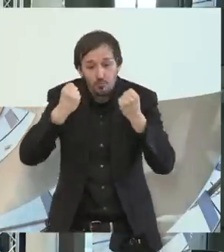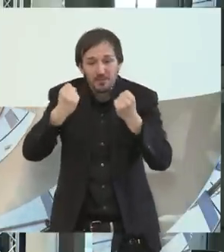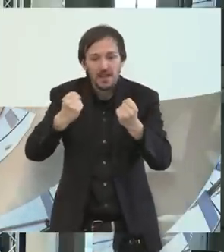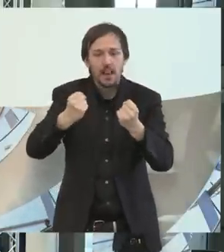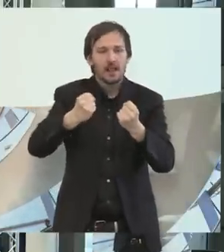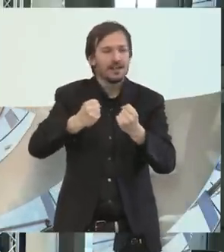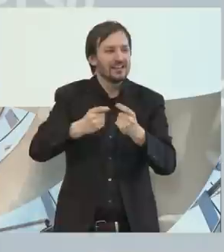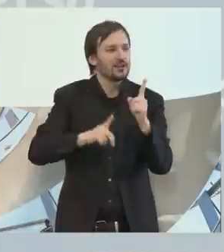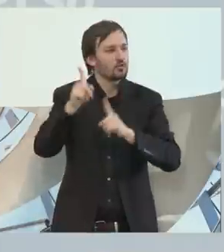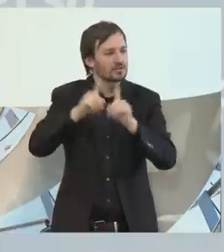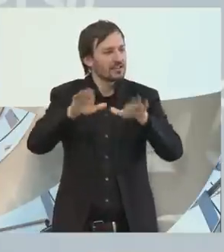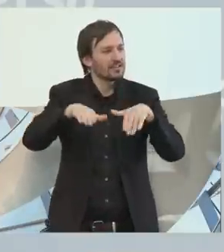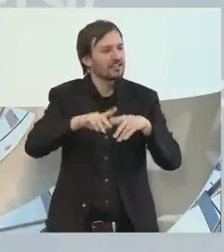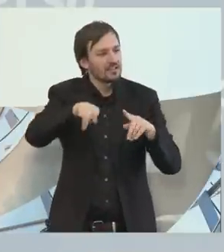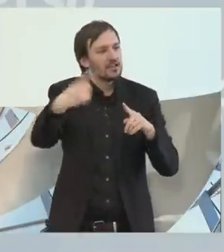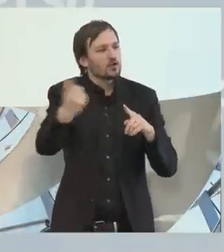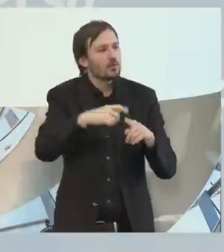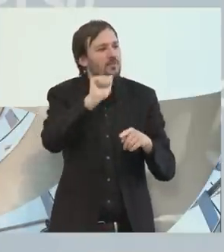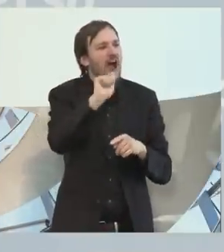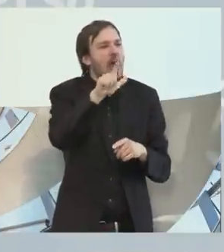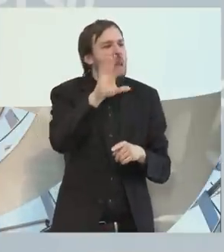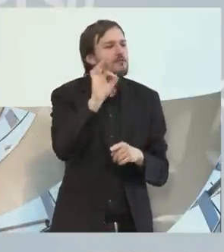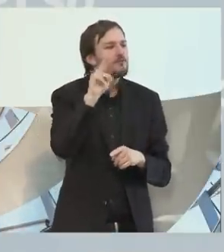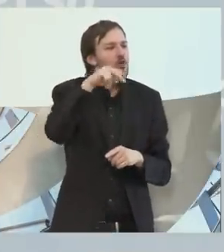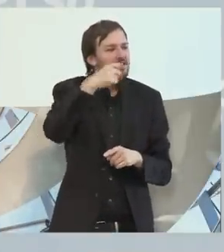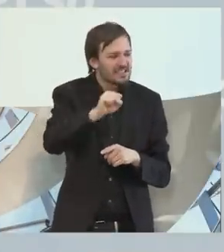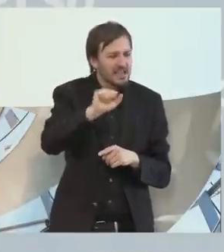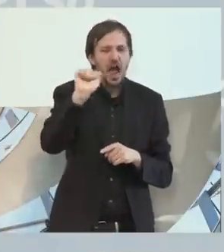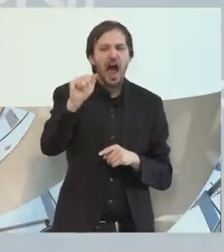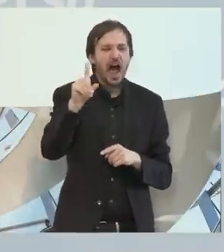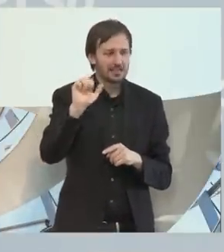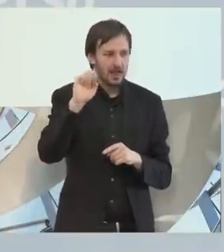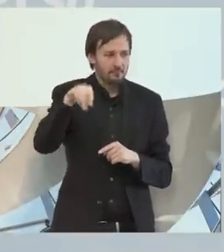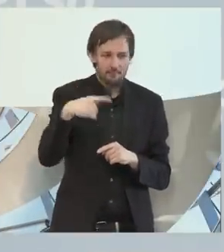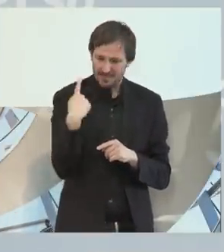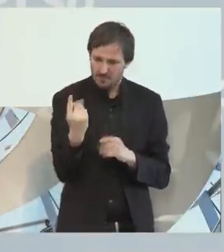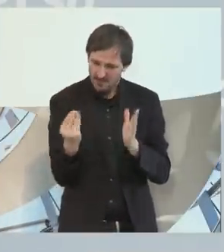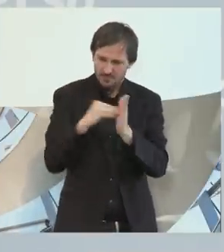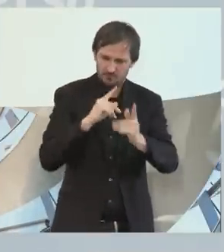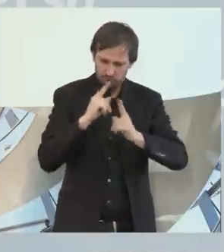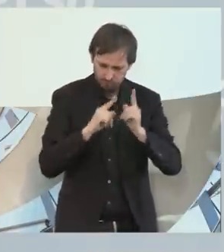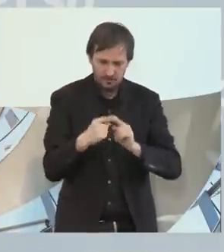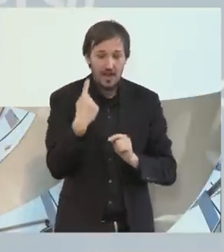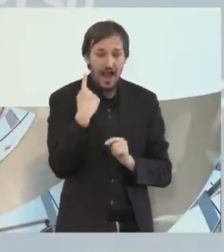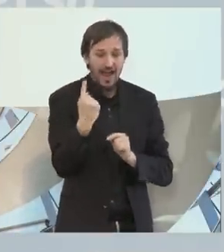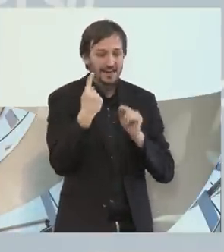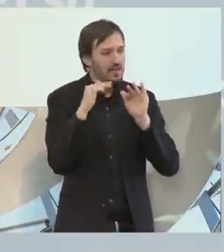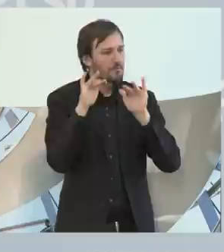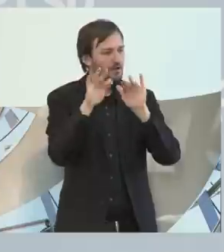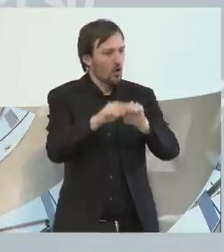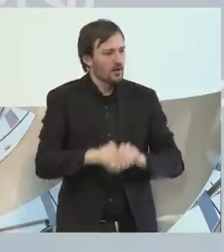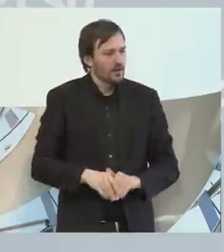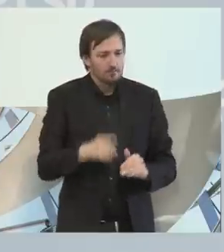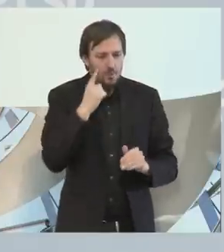Adam anschließend bei uns hier in der Runde mitsprechen. Eine Million anerkannt schwerbehinderte Menschen sind